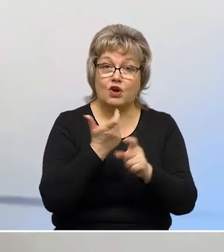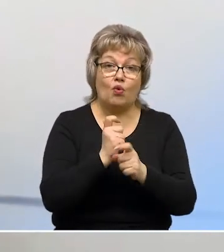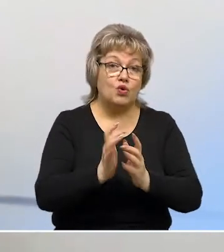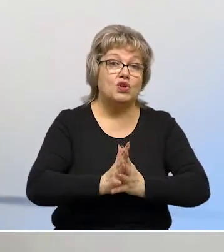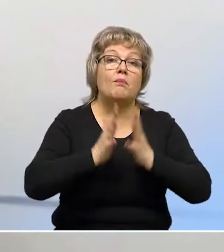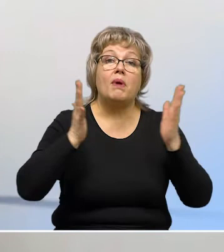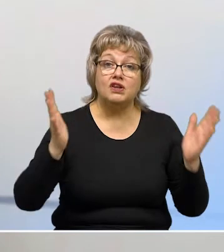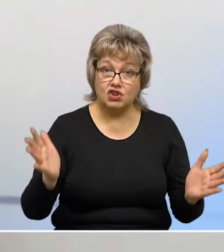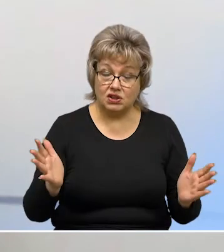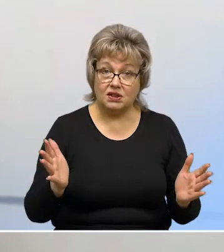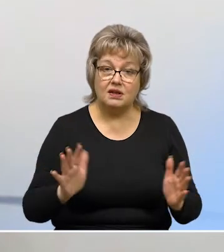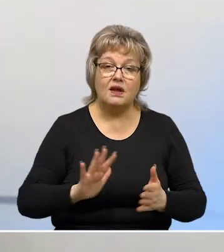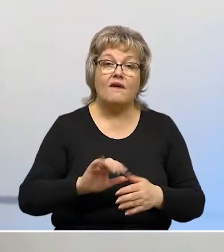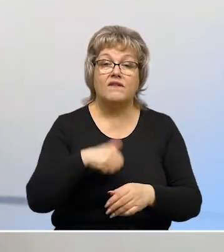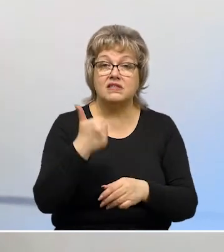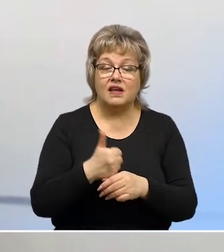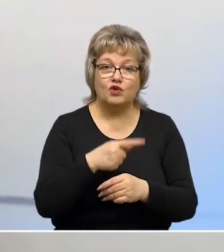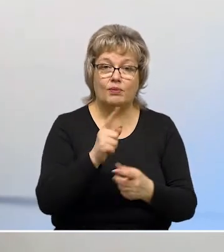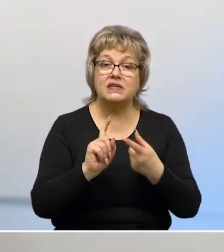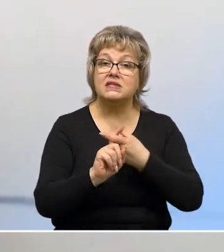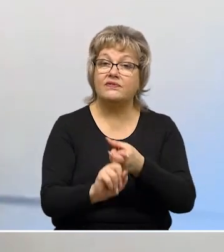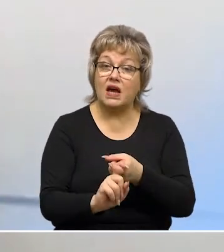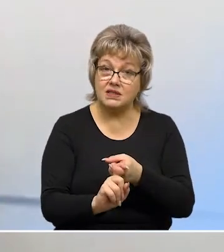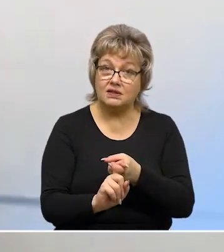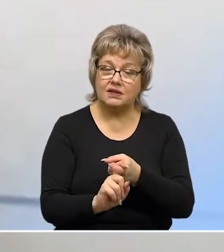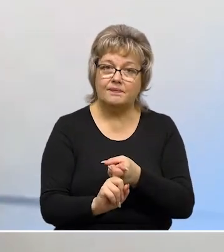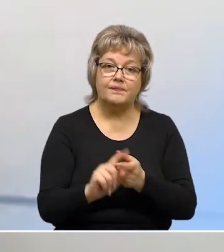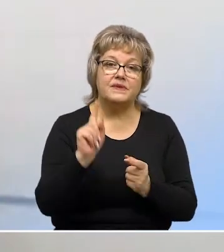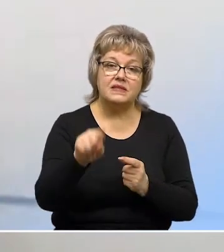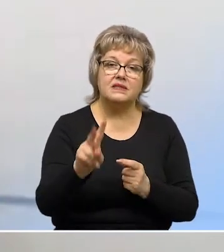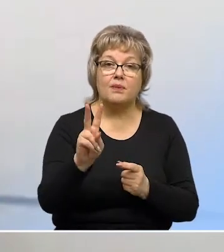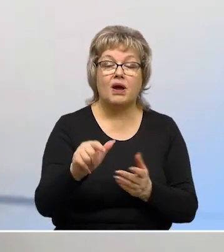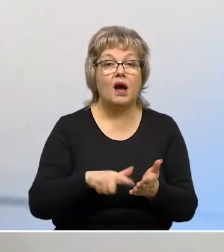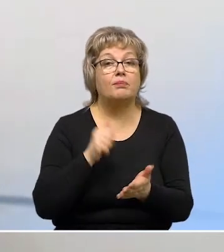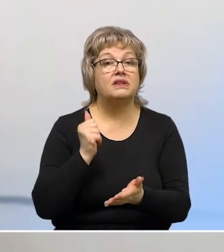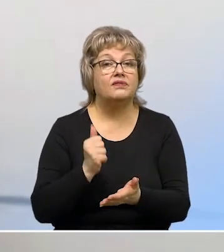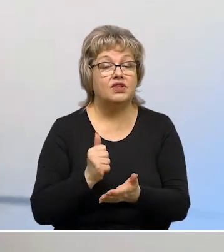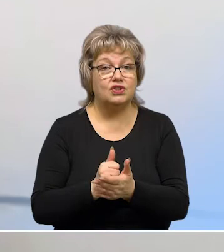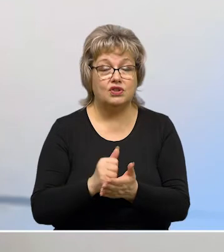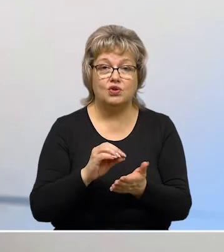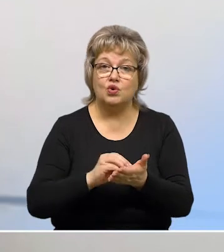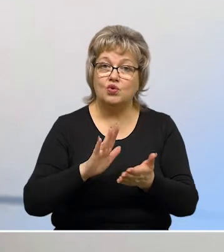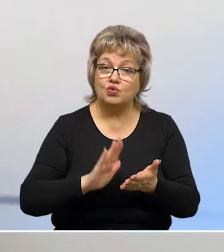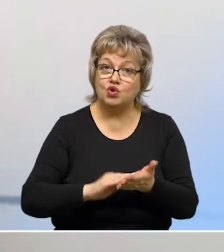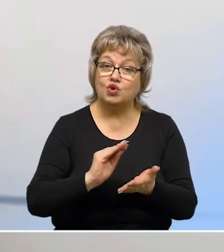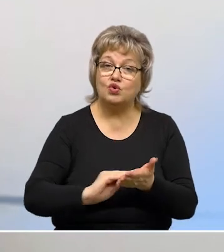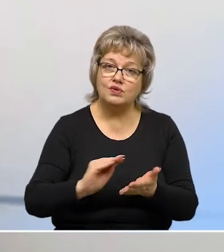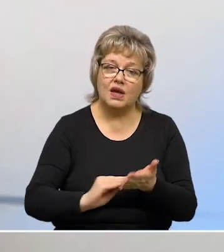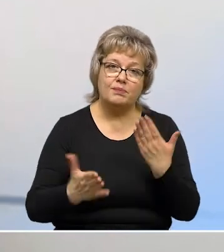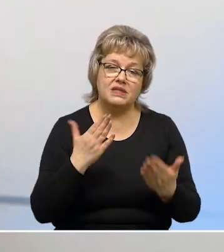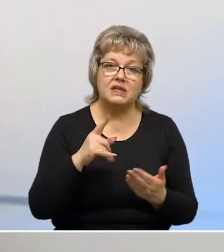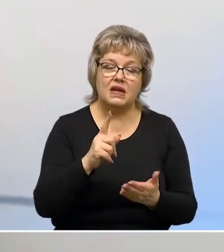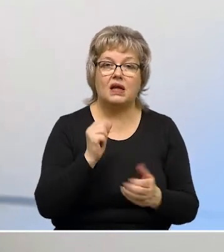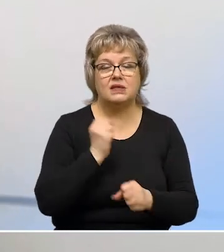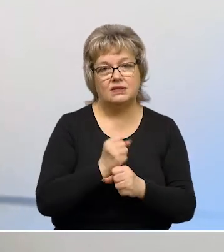достаточно большие. И в основном они связаны с тем, как подтвердить учетную запись, если